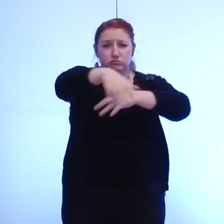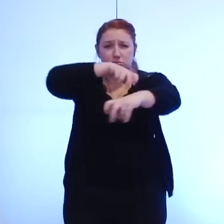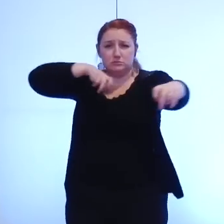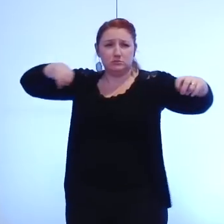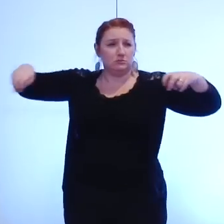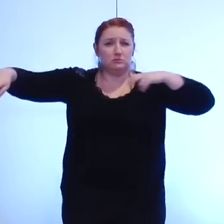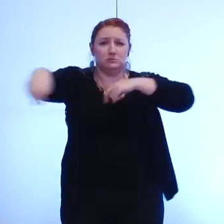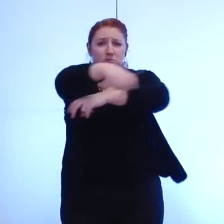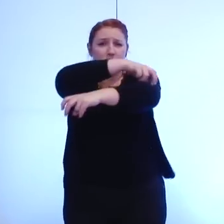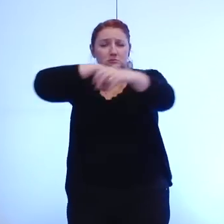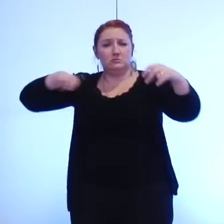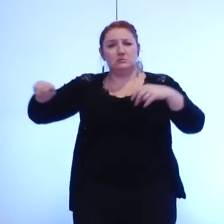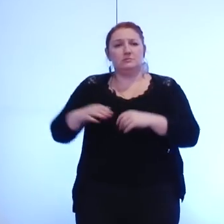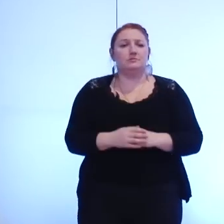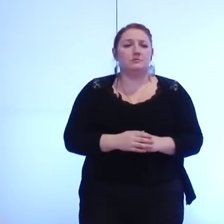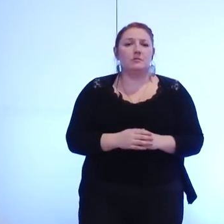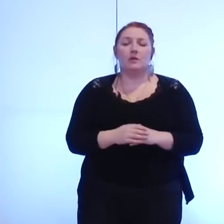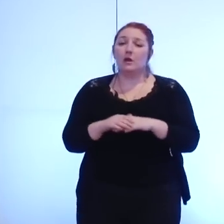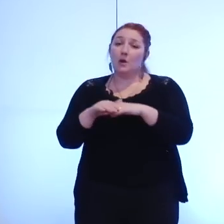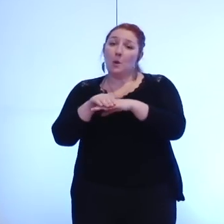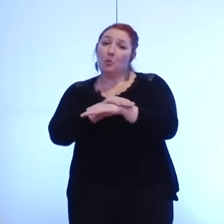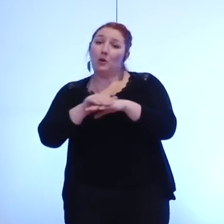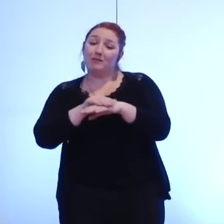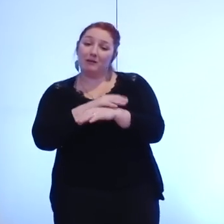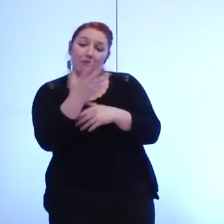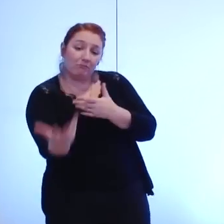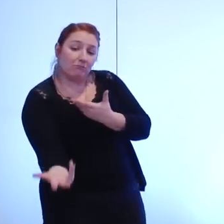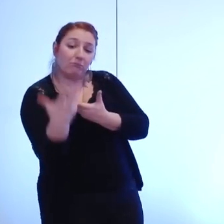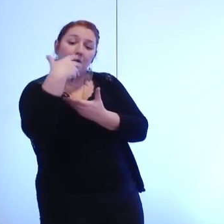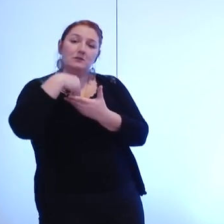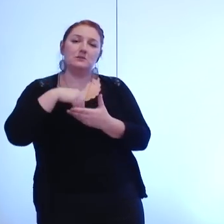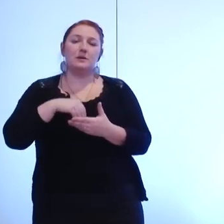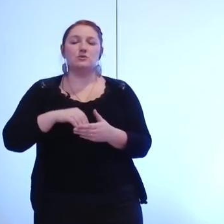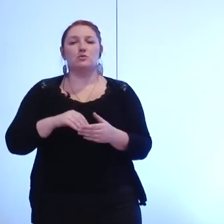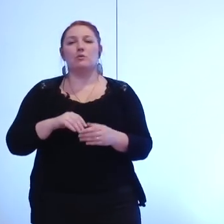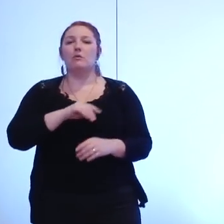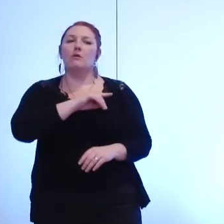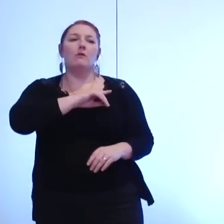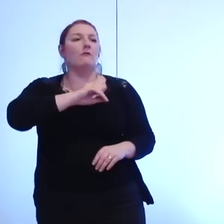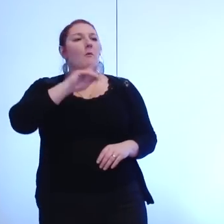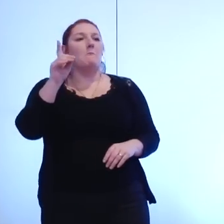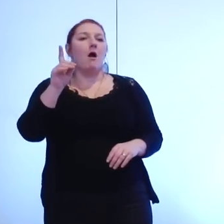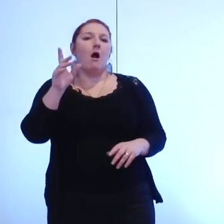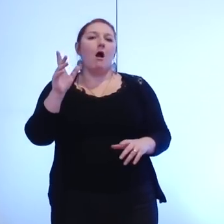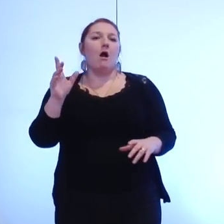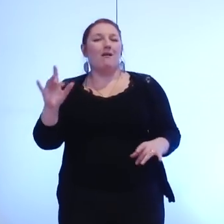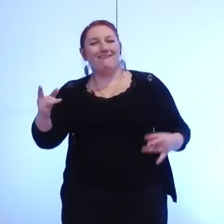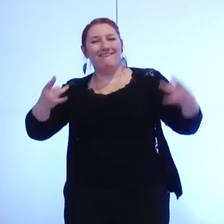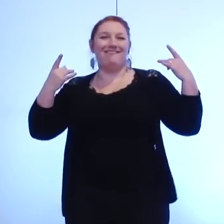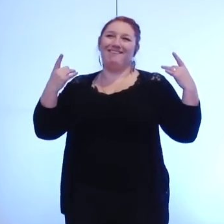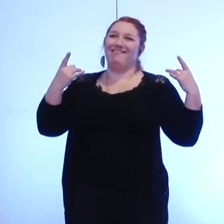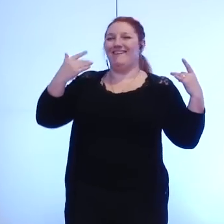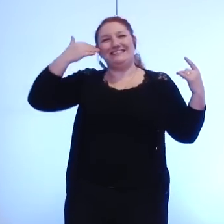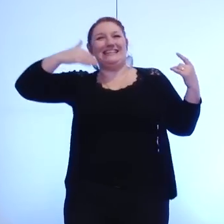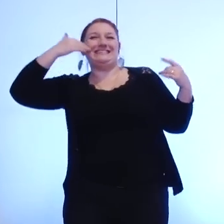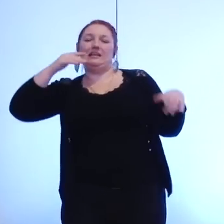politiques de participation doivent être fabriquées avec beaucoup d'humilité car encore une fois nous devons expérimenter tester